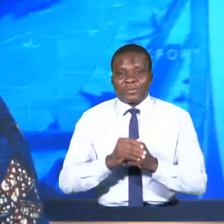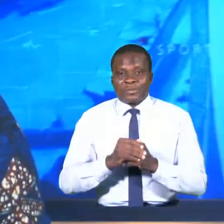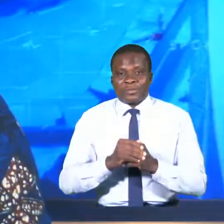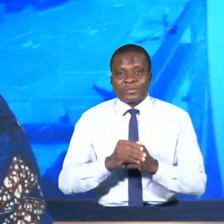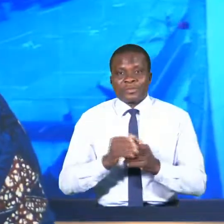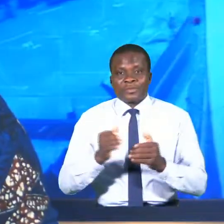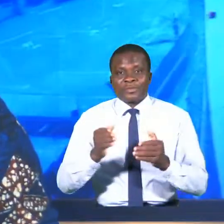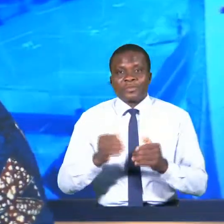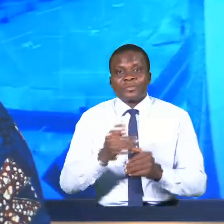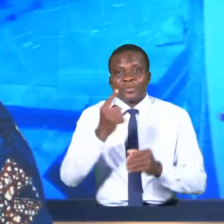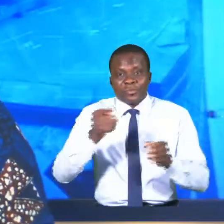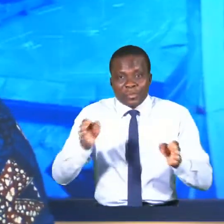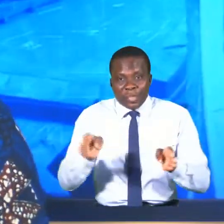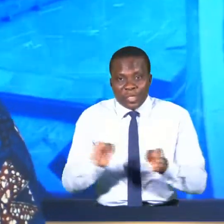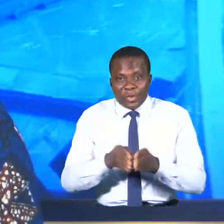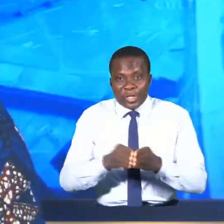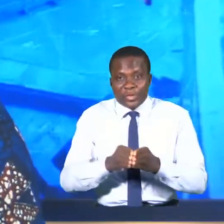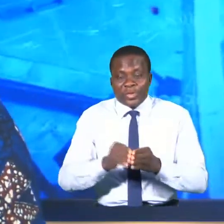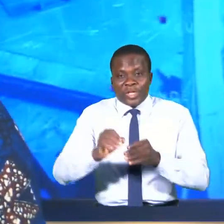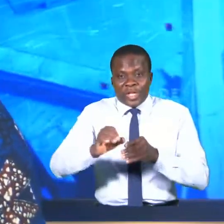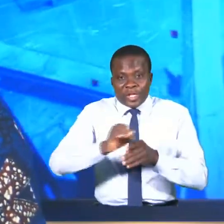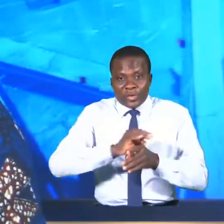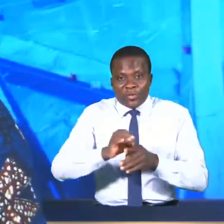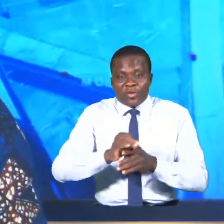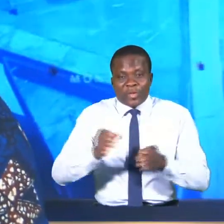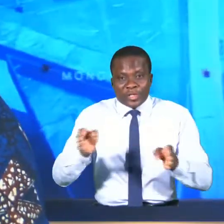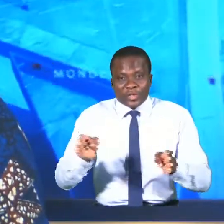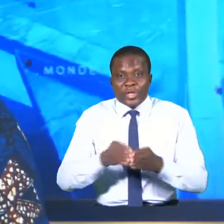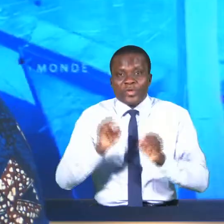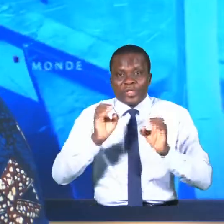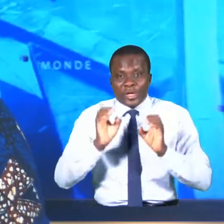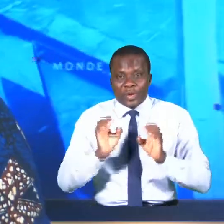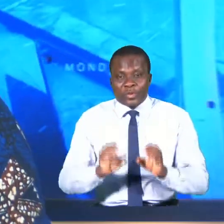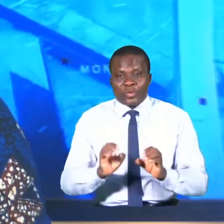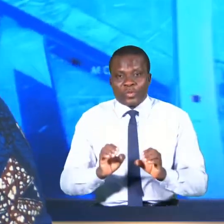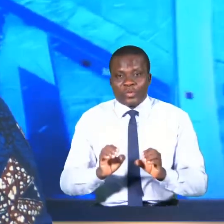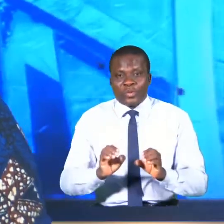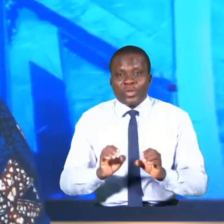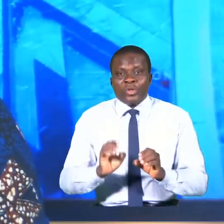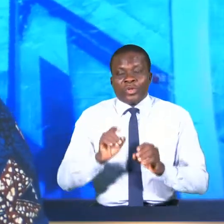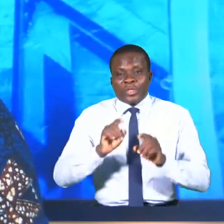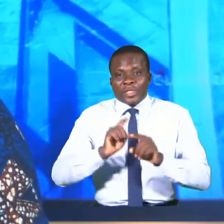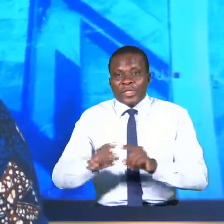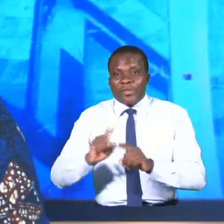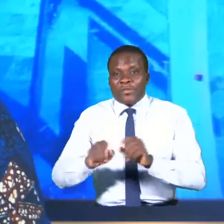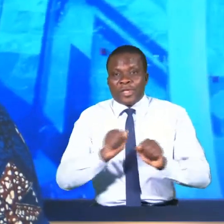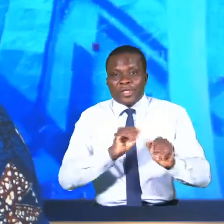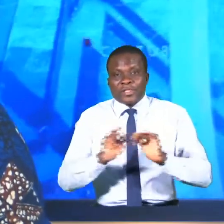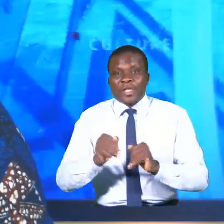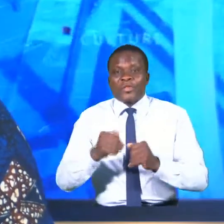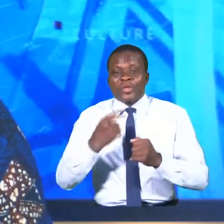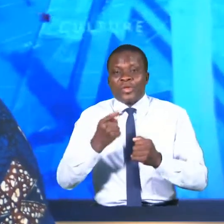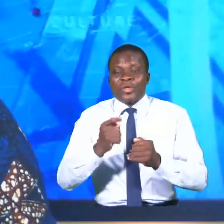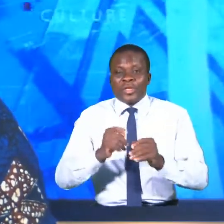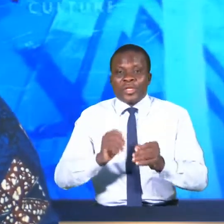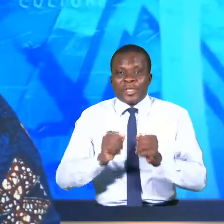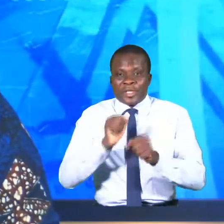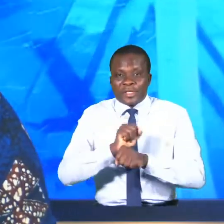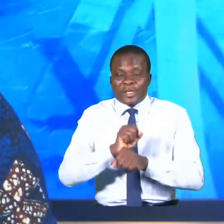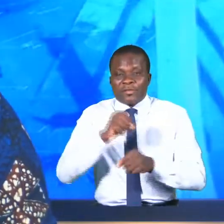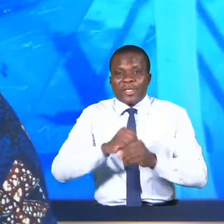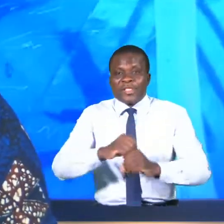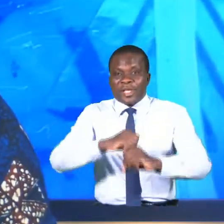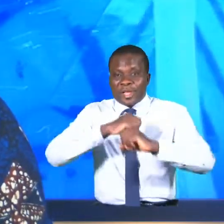Un atelier de formation réuni à Cotonou, divers acteurs qui interviennent dans la protection